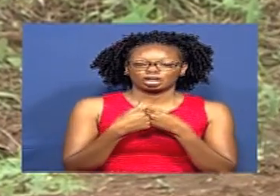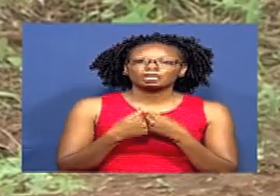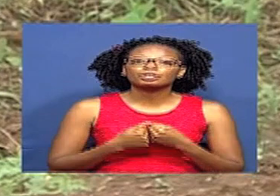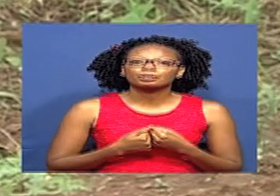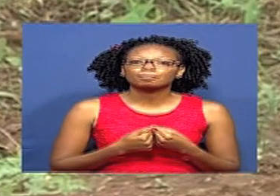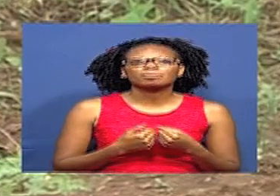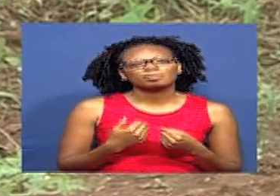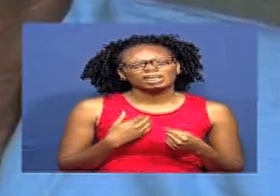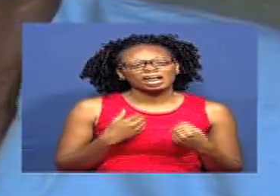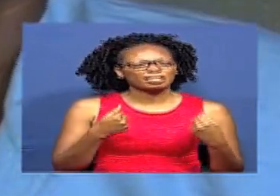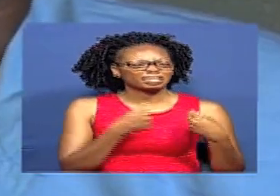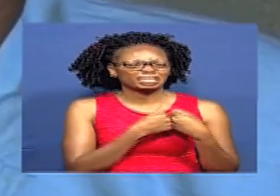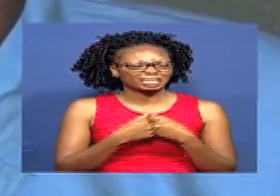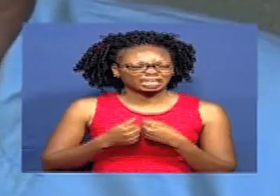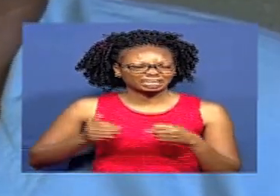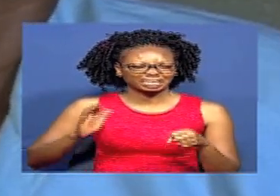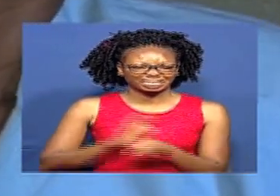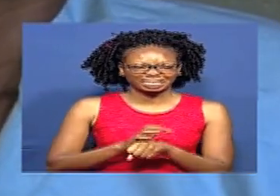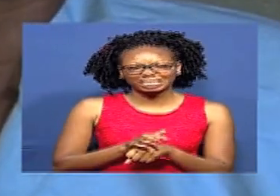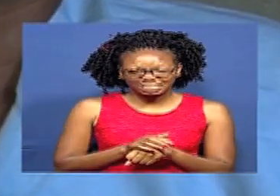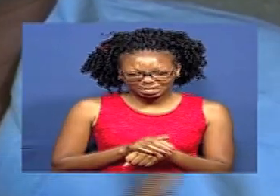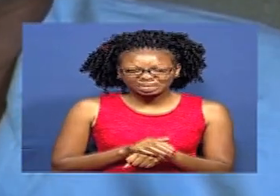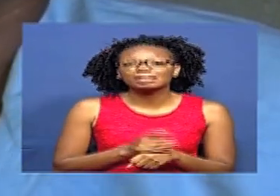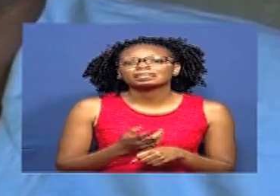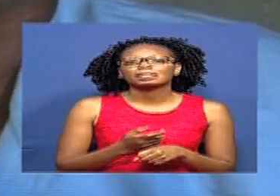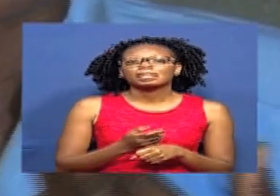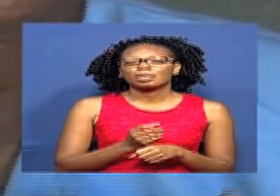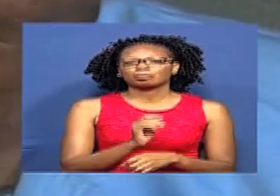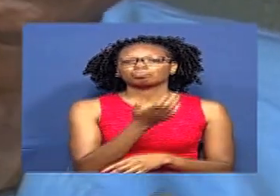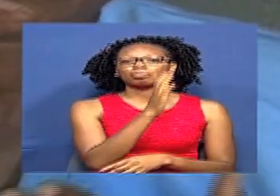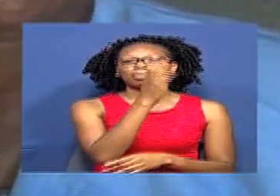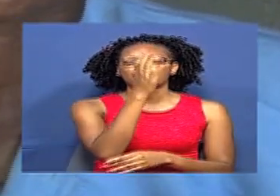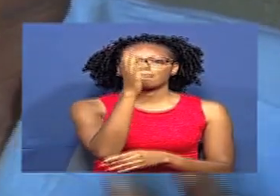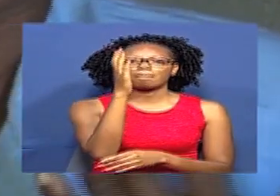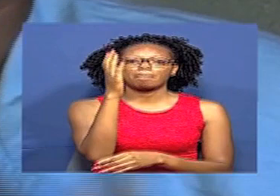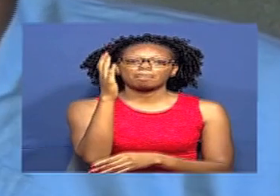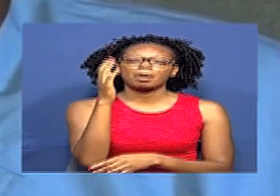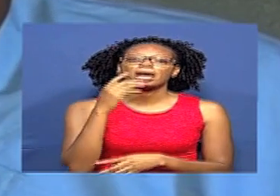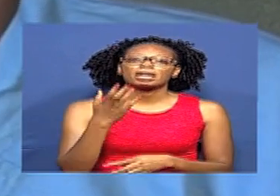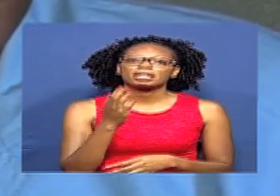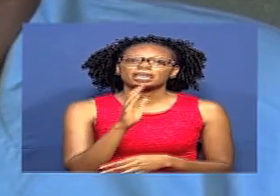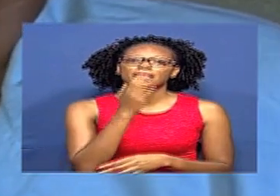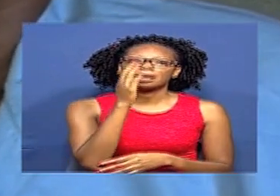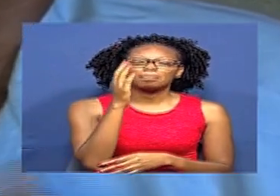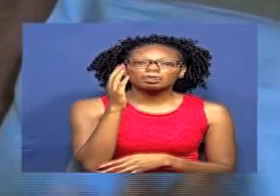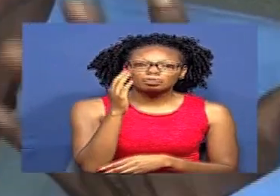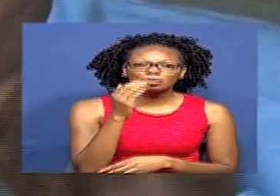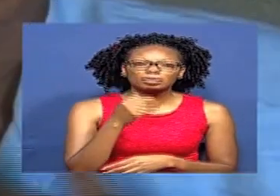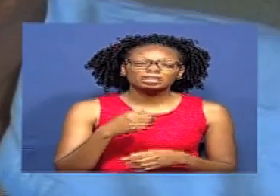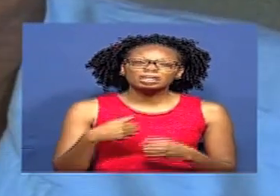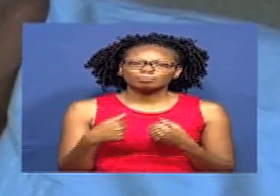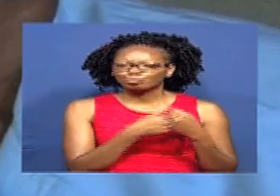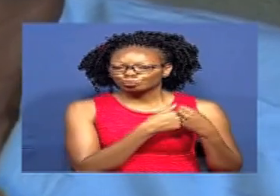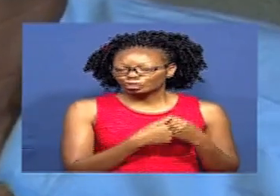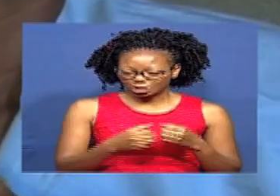wakulima macho Shida nyingi sana Kwa upande wa miche enyewe Mitu za enyewe za machungwa Kiku